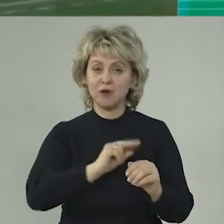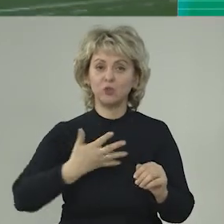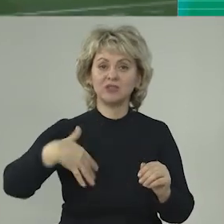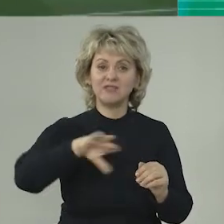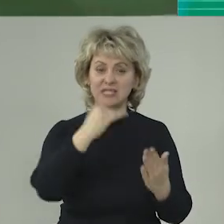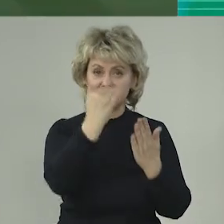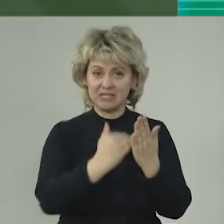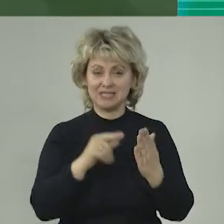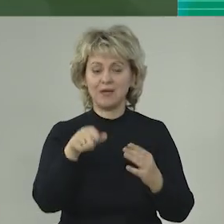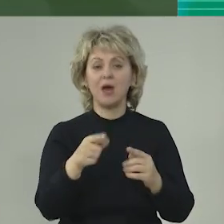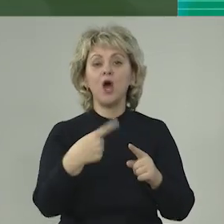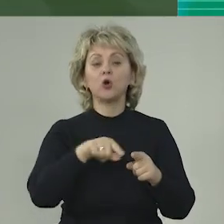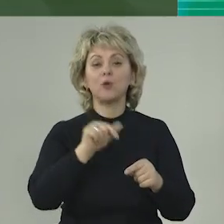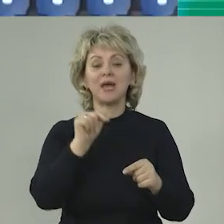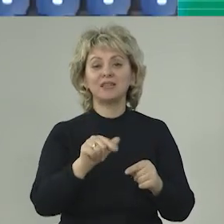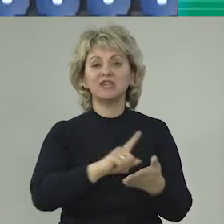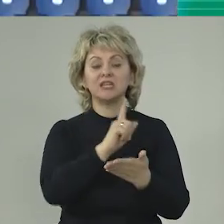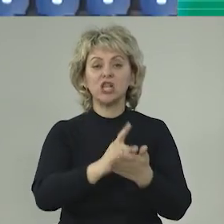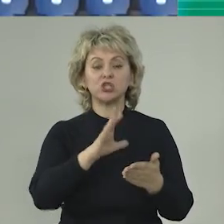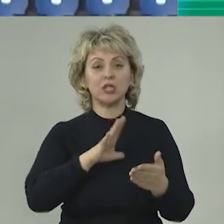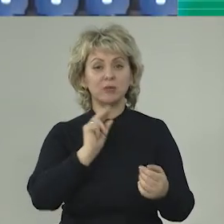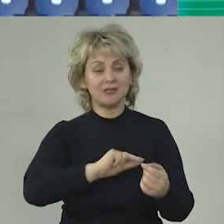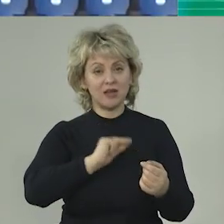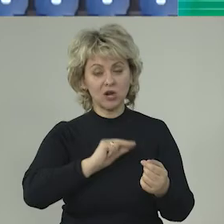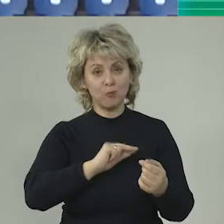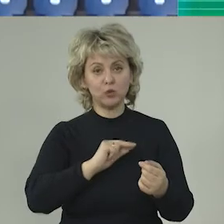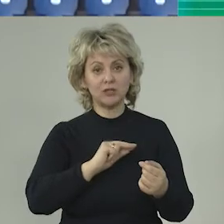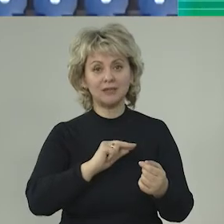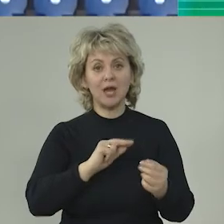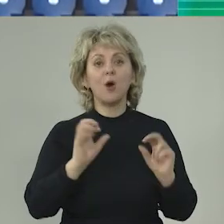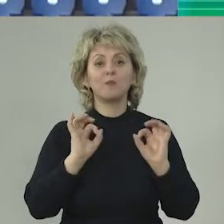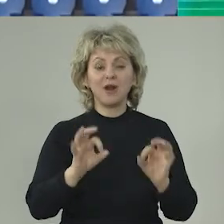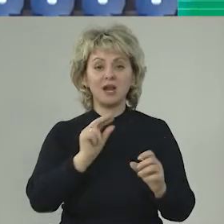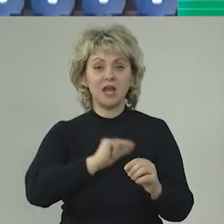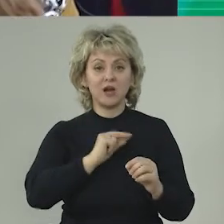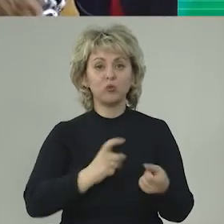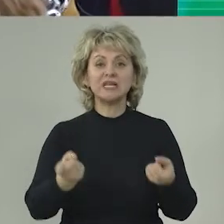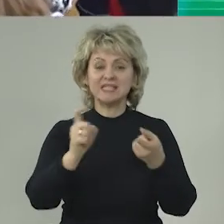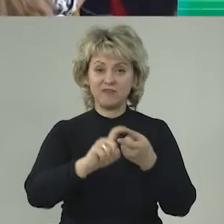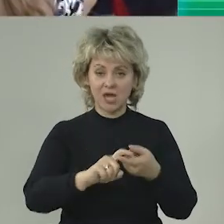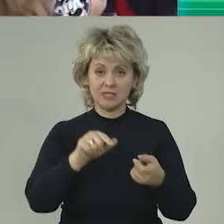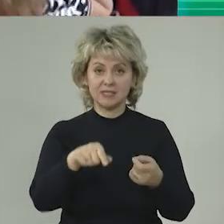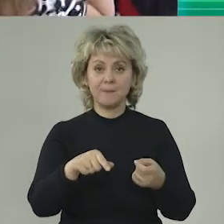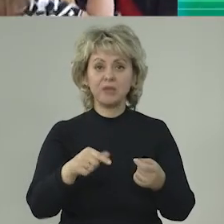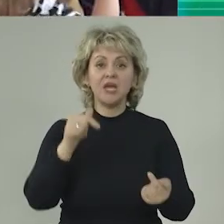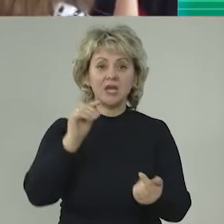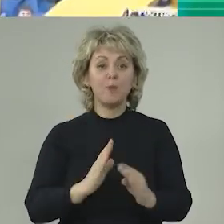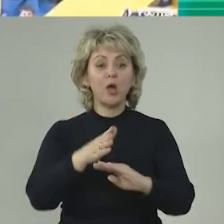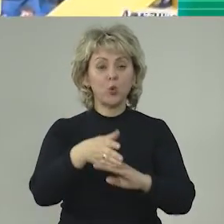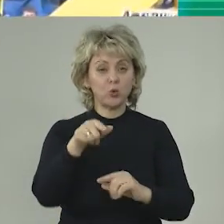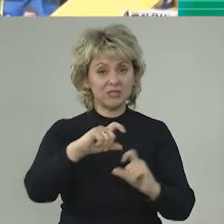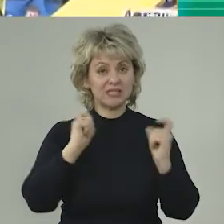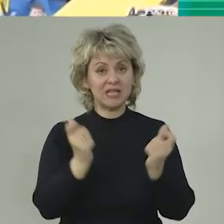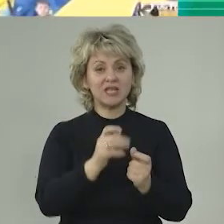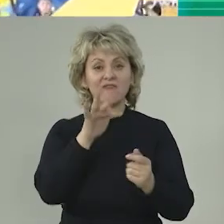системы. Кроме этого, должна быть отработана правильно работающая связь и на подходе к